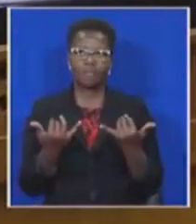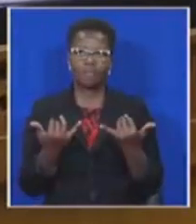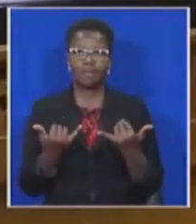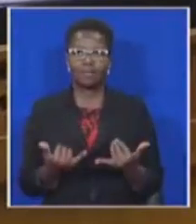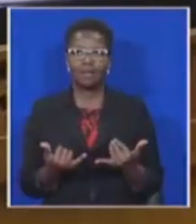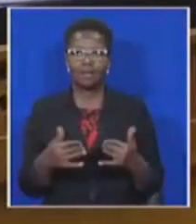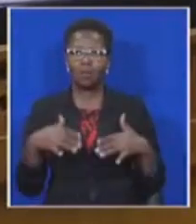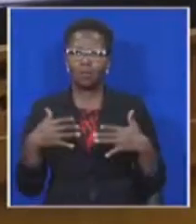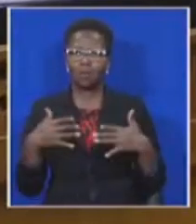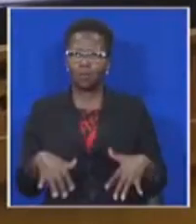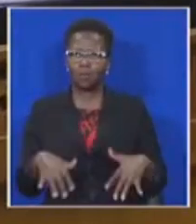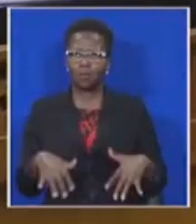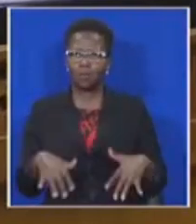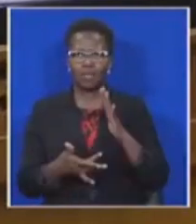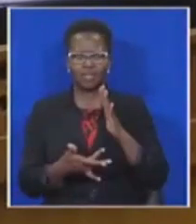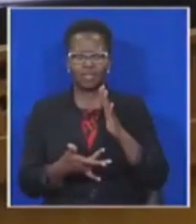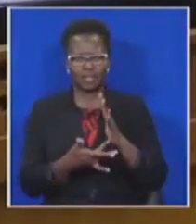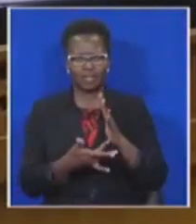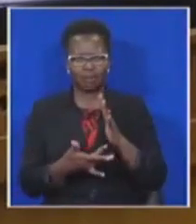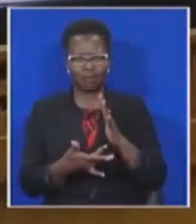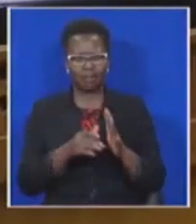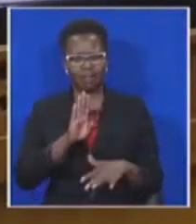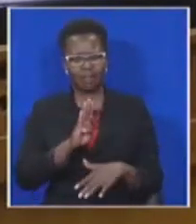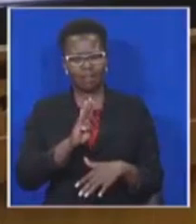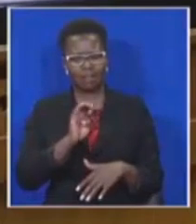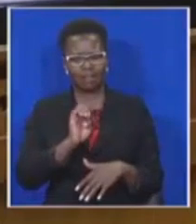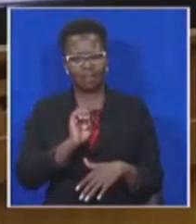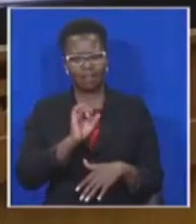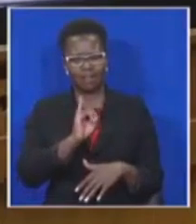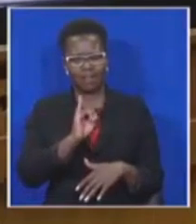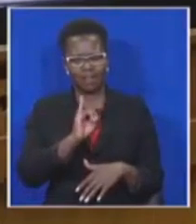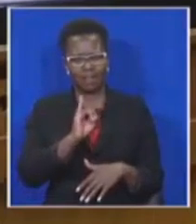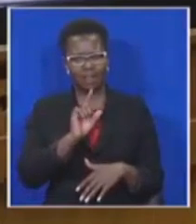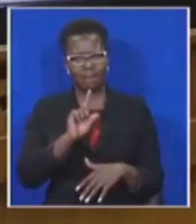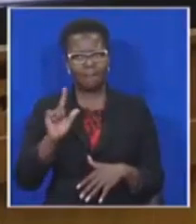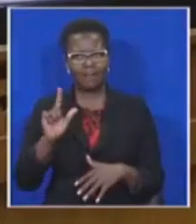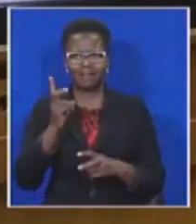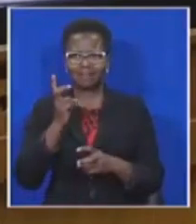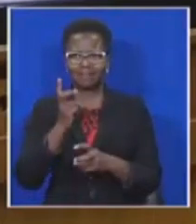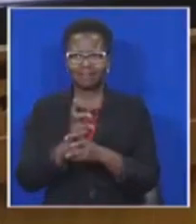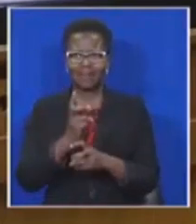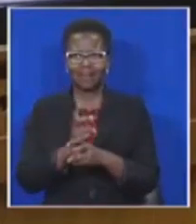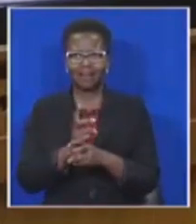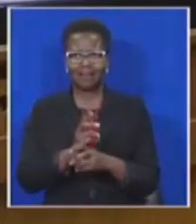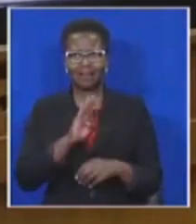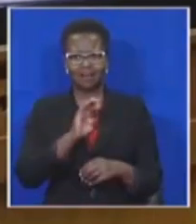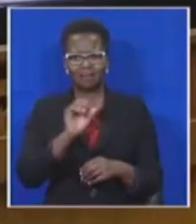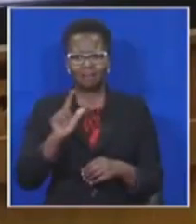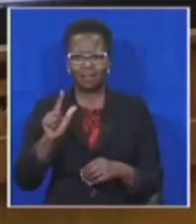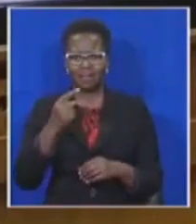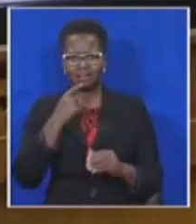in een tijd soos hierdie moet elkeun van ons laat met een gevoel van surrealisme. Natuurlijk is ons blij dat die